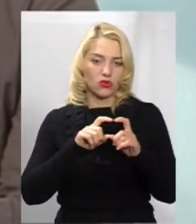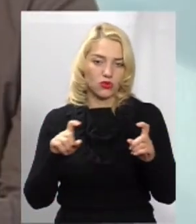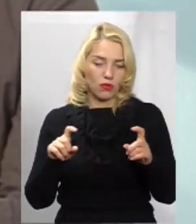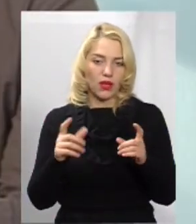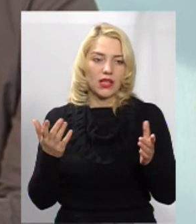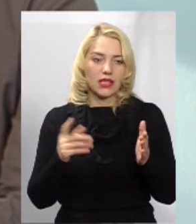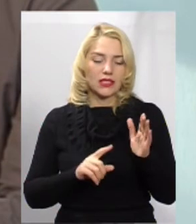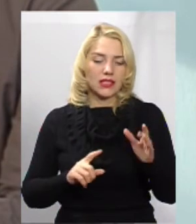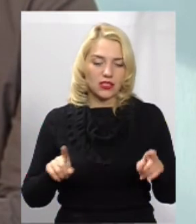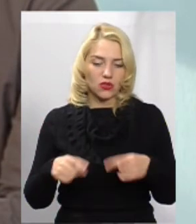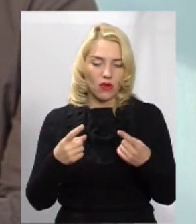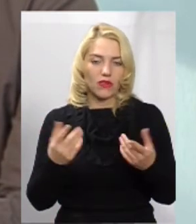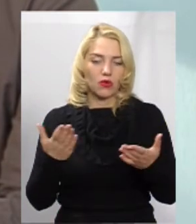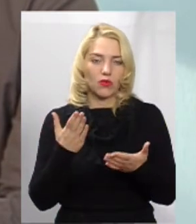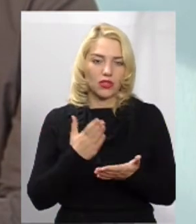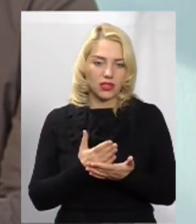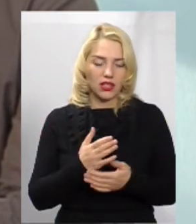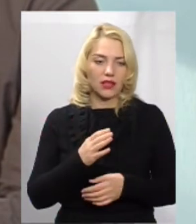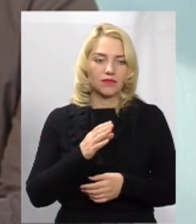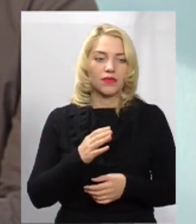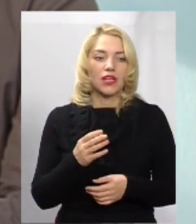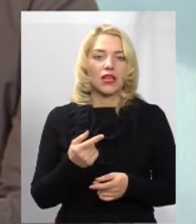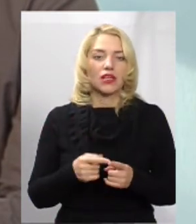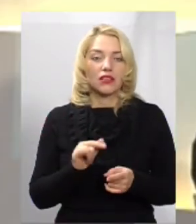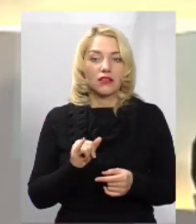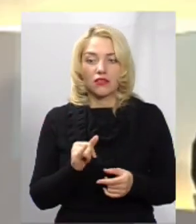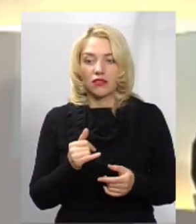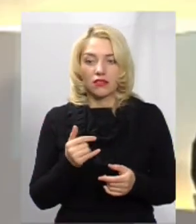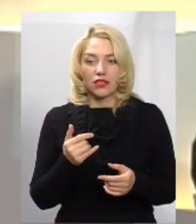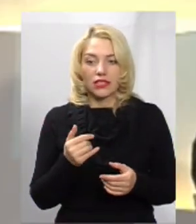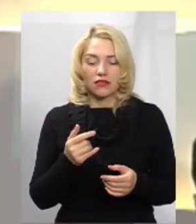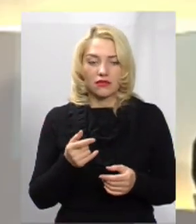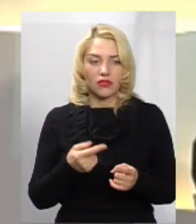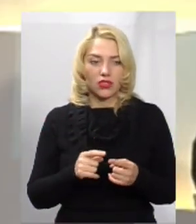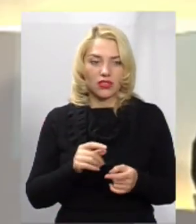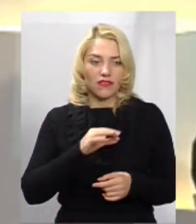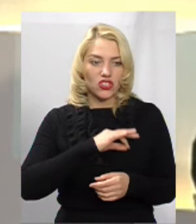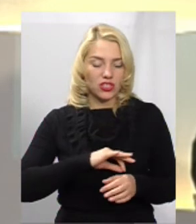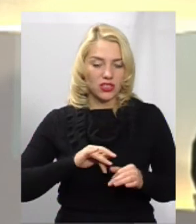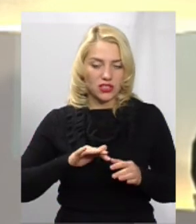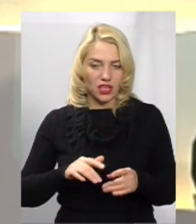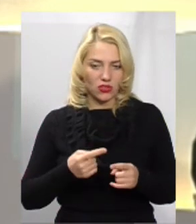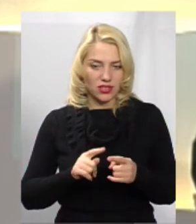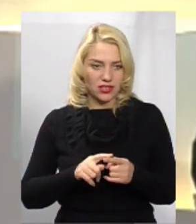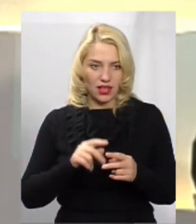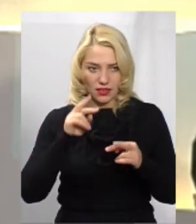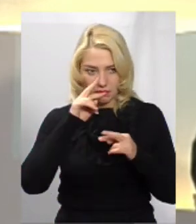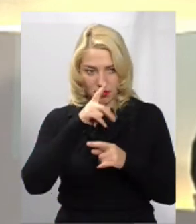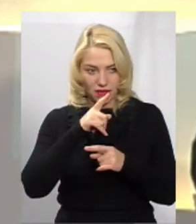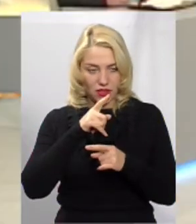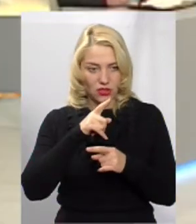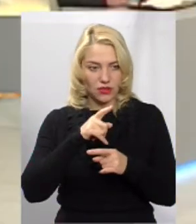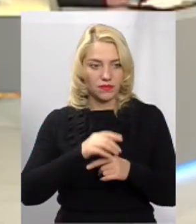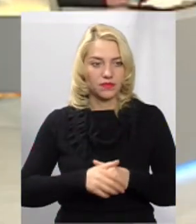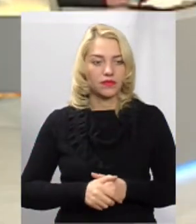якого є пані, яка говорила. Тобто, вжити до неї заходів, вона просить, це, мабуть, трошечки через незнання. Вона